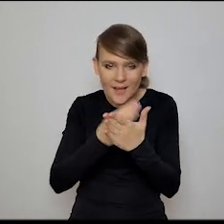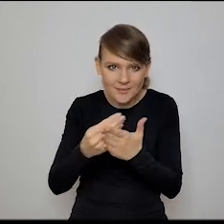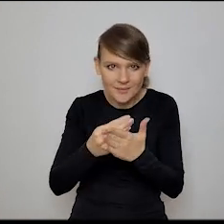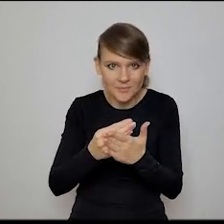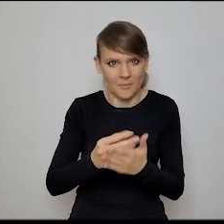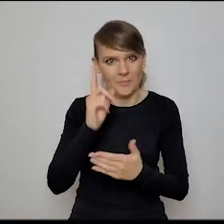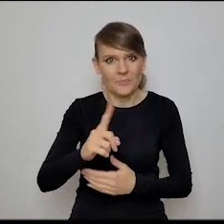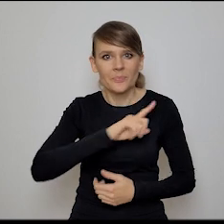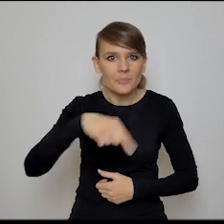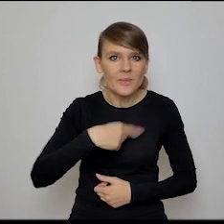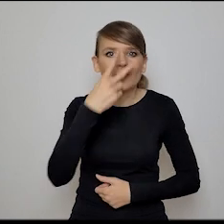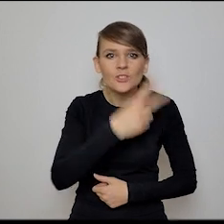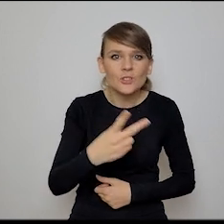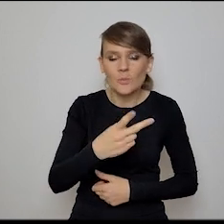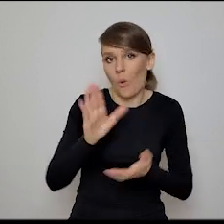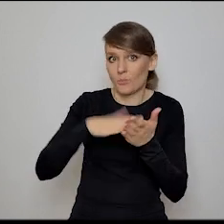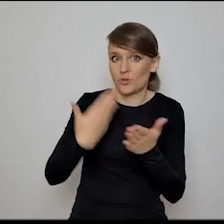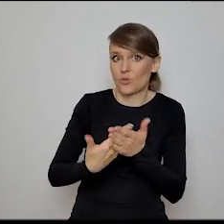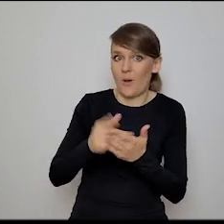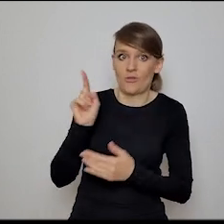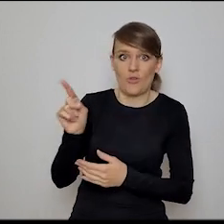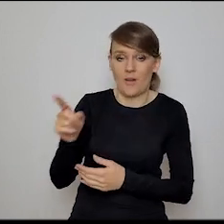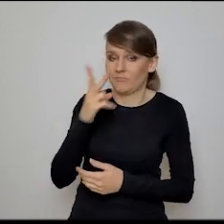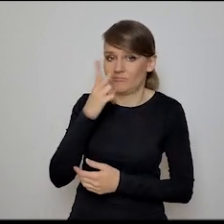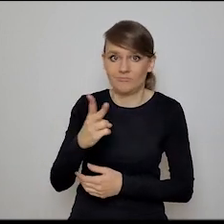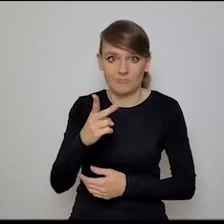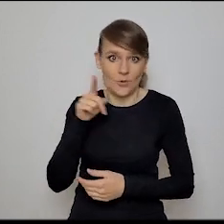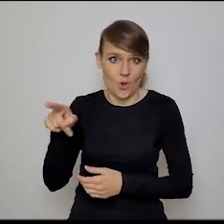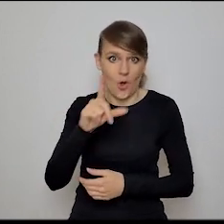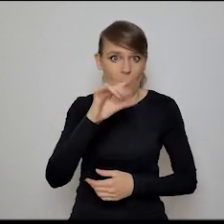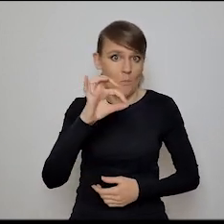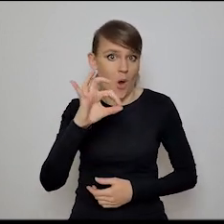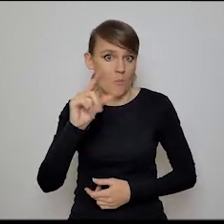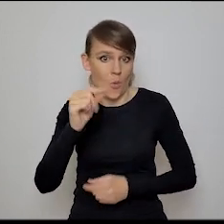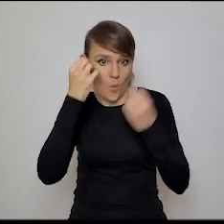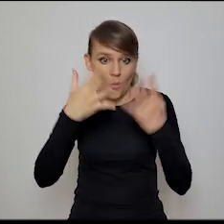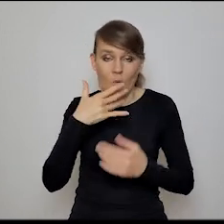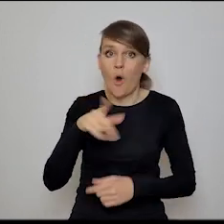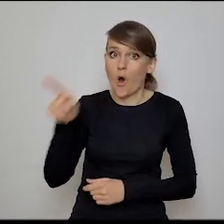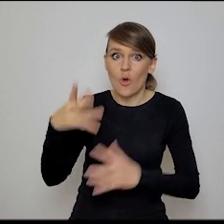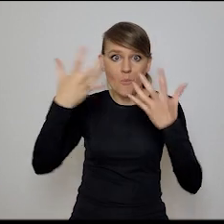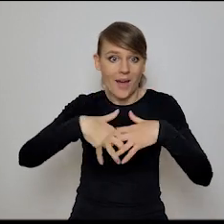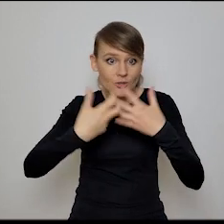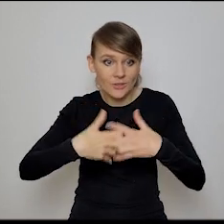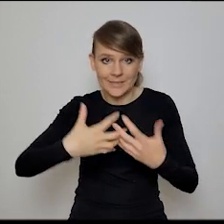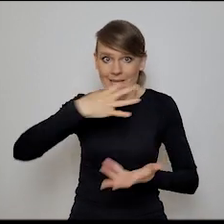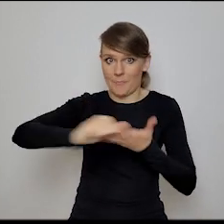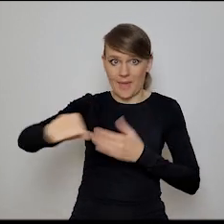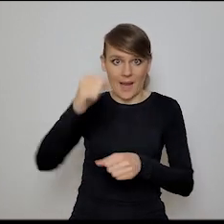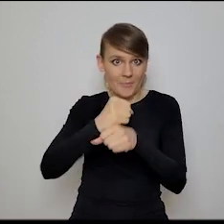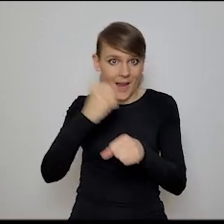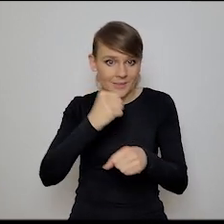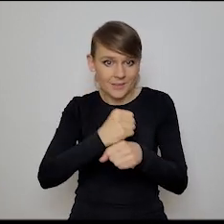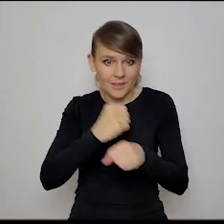widzimy, no widzimy coś takiego może, o, to jest to, co nam popkultura mówi, że to są maszyny, które zabierają nam pracę, o,